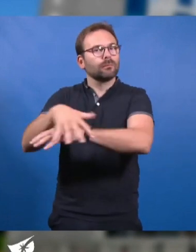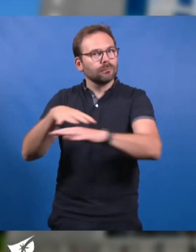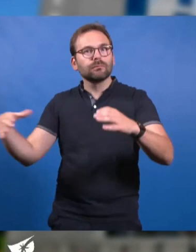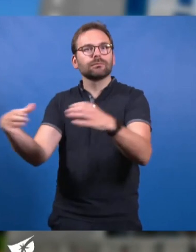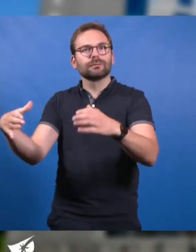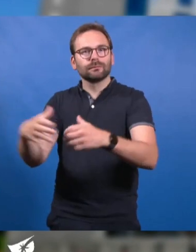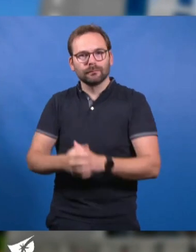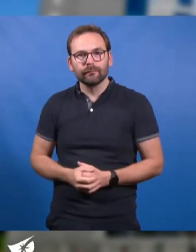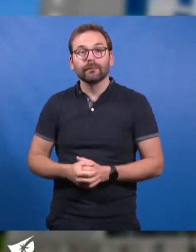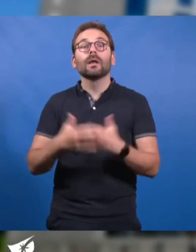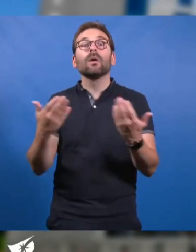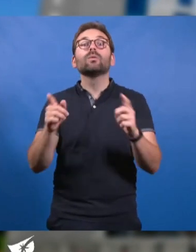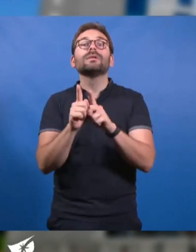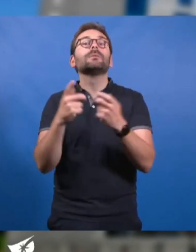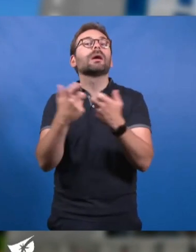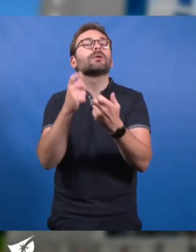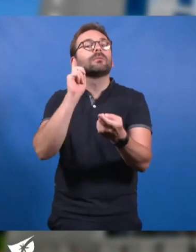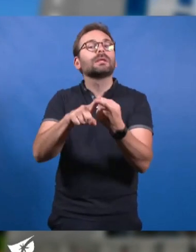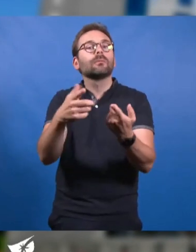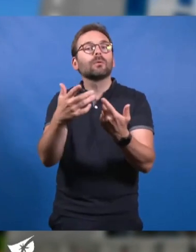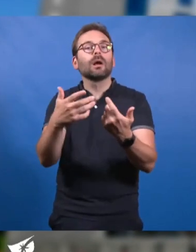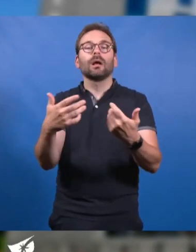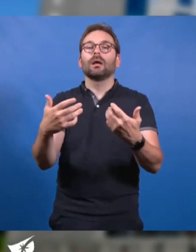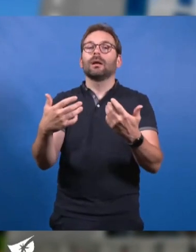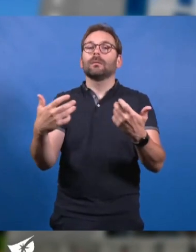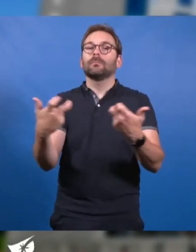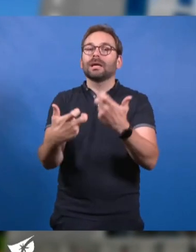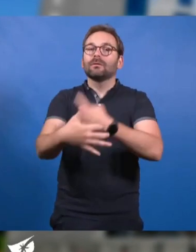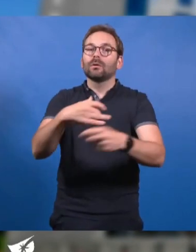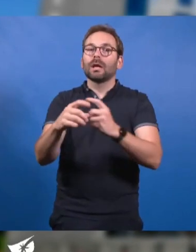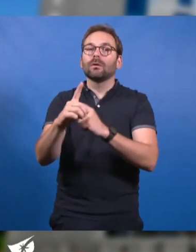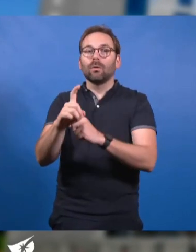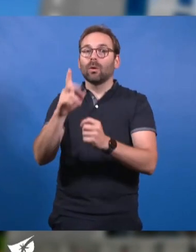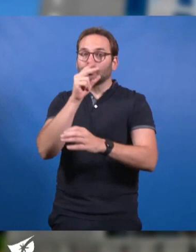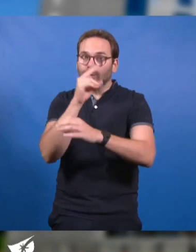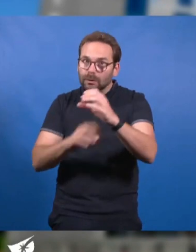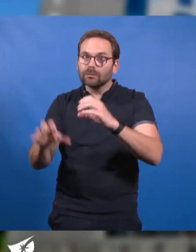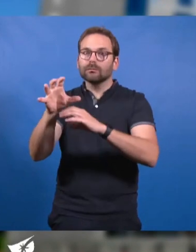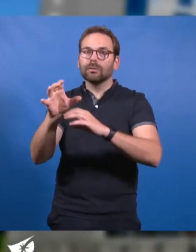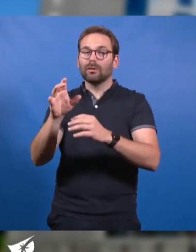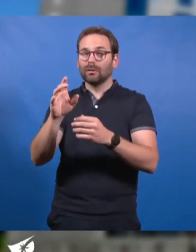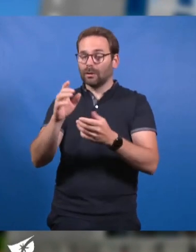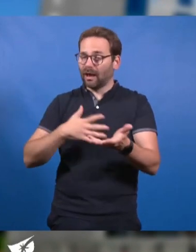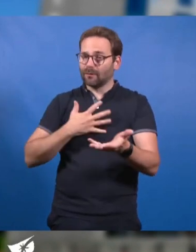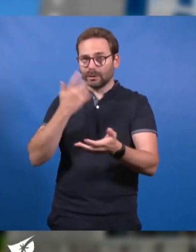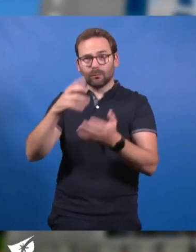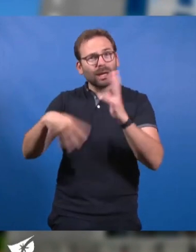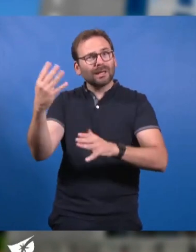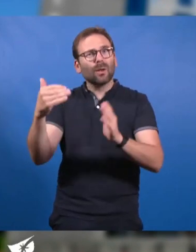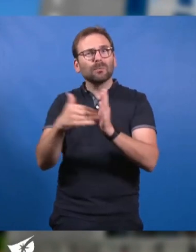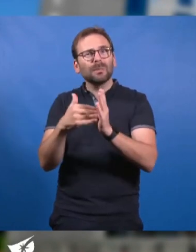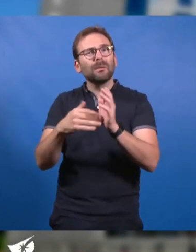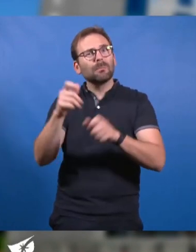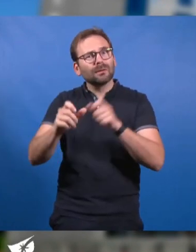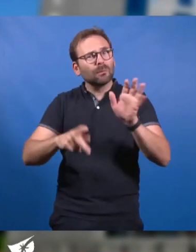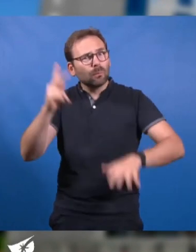mise en œuvre, par exemple, d'une tarification sociale de l'eau à Nantes Métropole qui bénéficie chaque année à plus de 14 000 personnes et qui